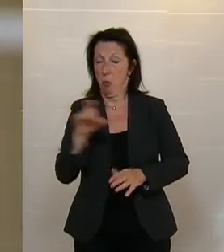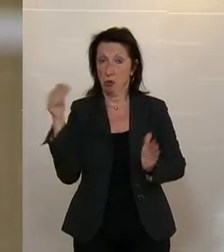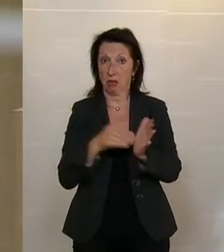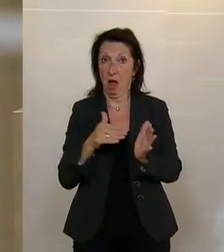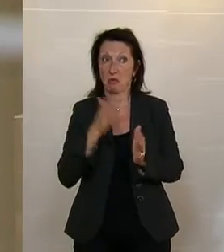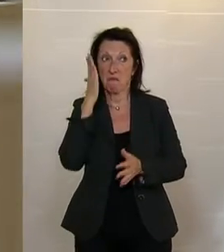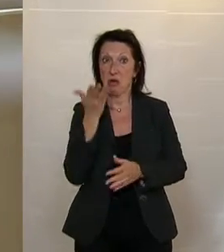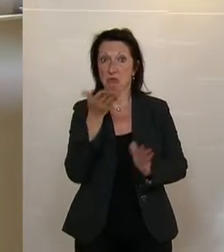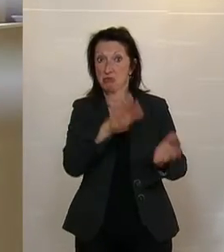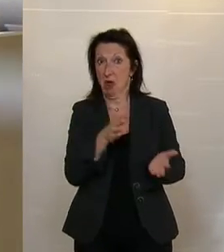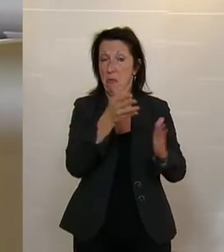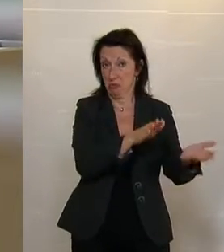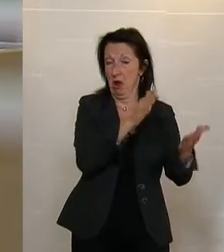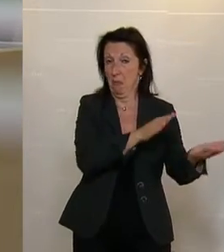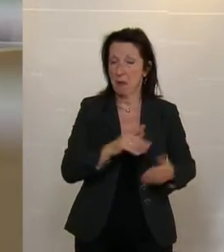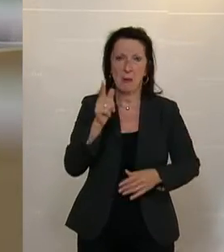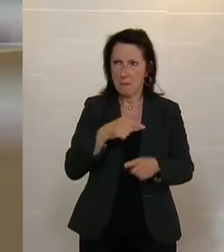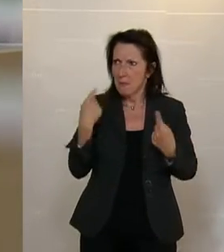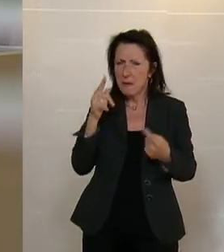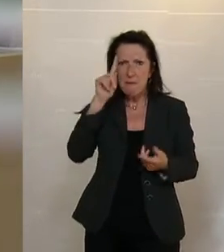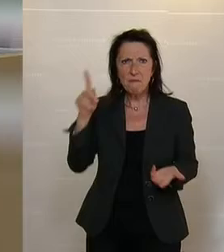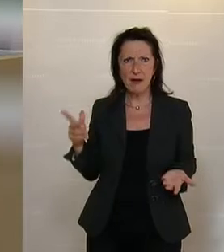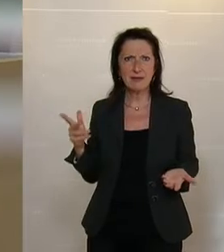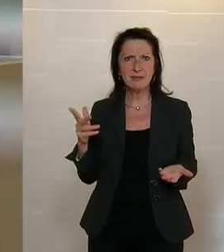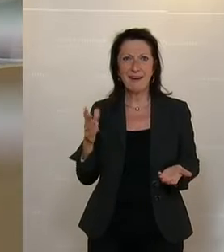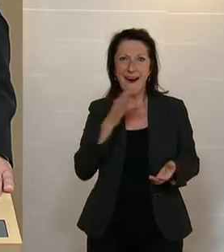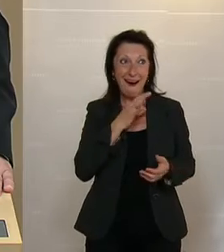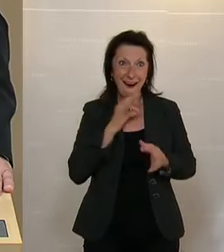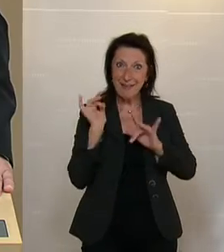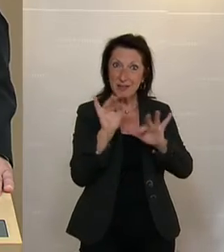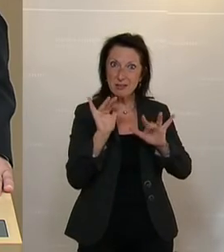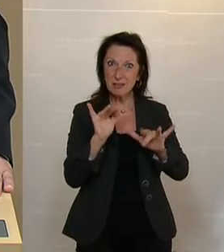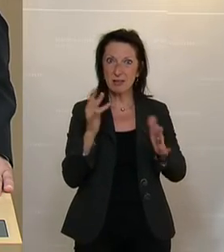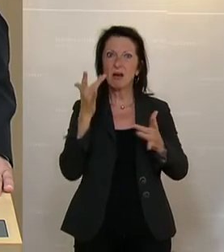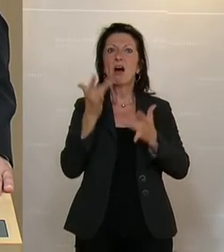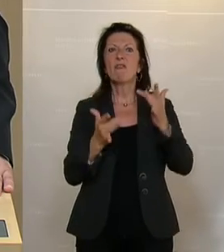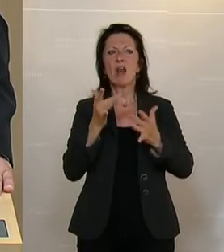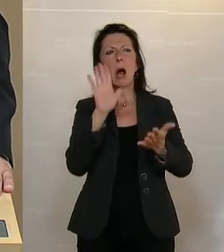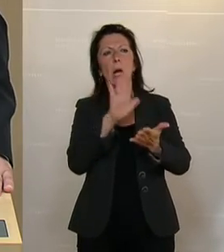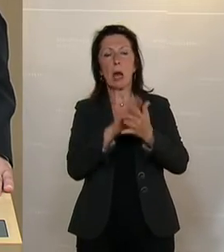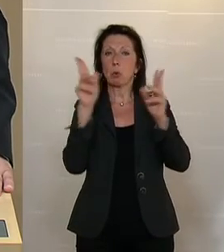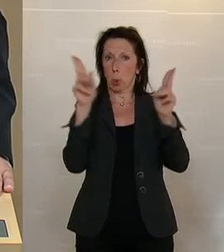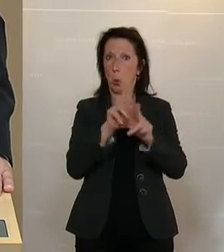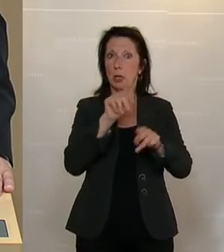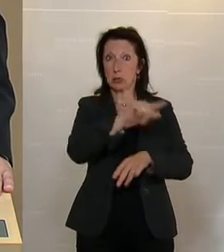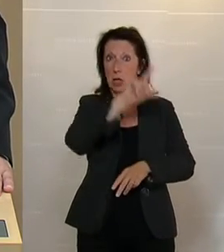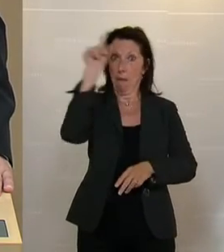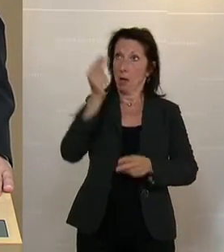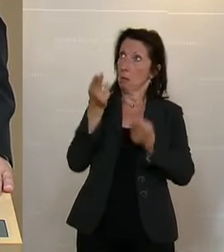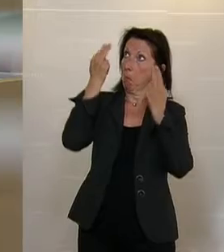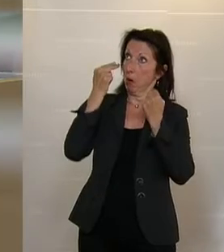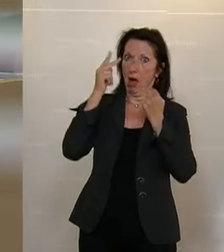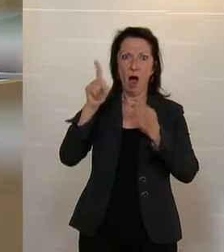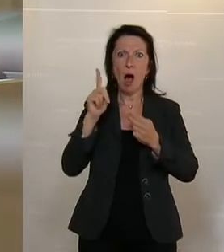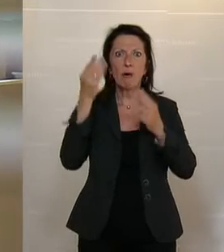Weil wir natürlich auch wissen, dass angsteinjagende Menschen vielleicht kurzfristig funktioniert, aber langfristig wird dadurch